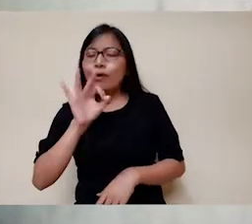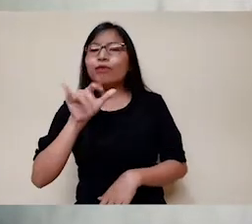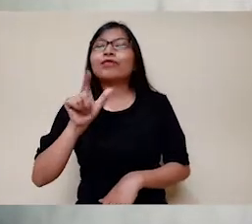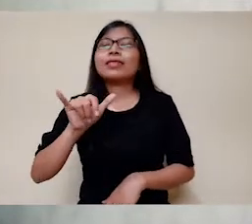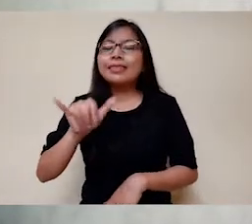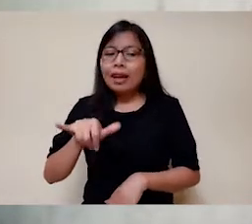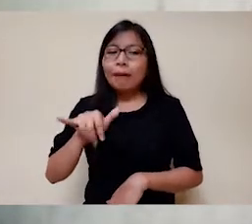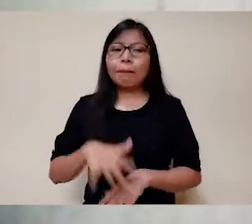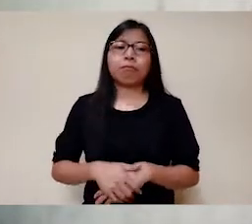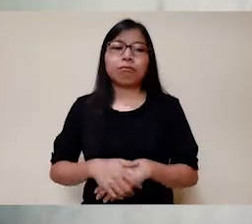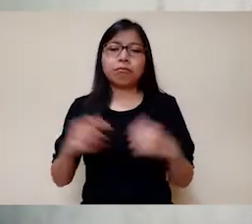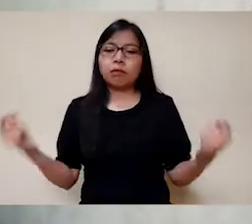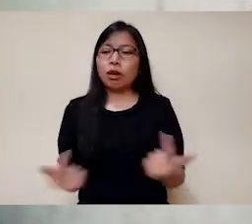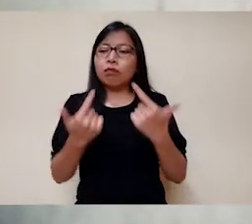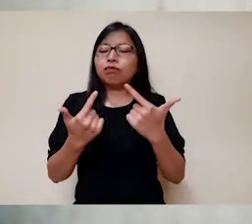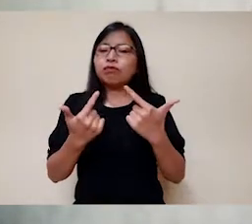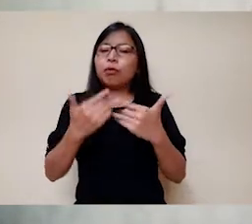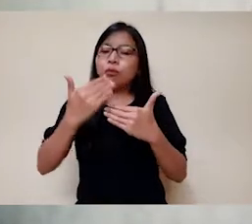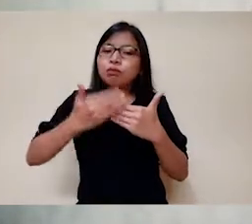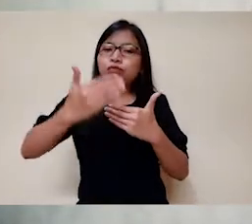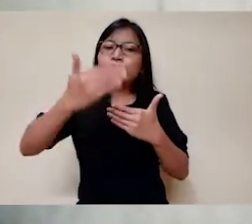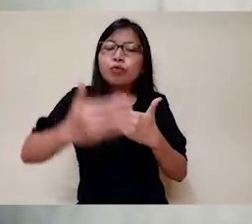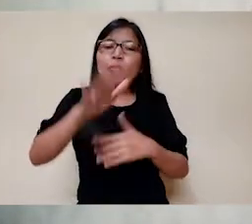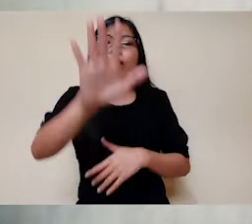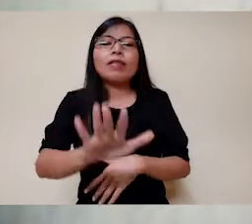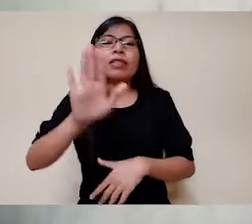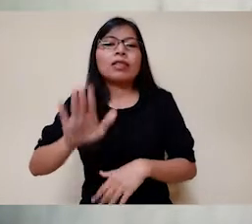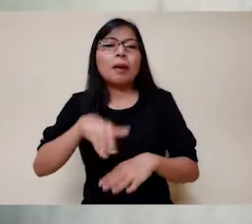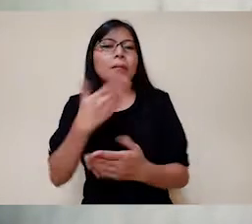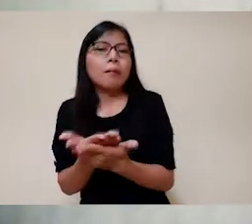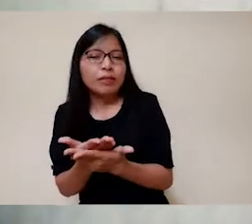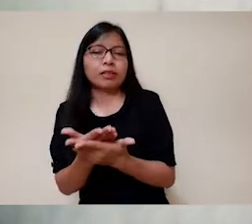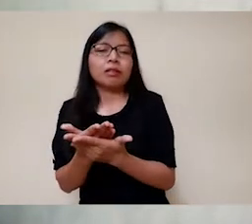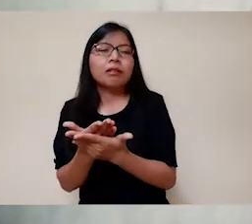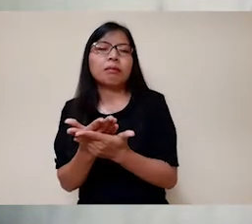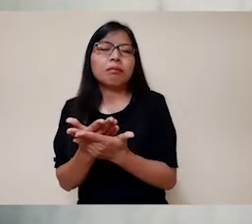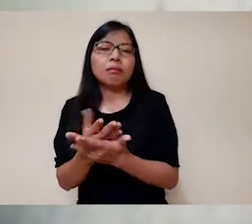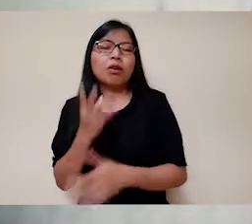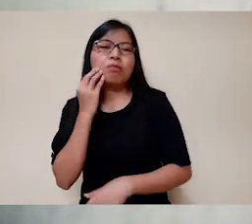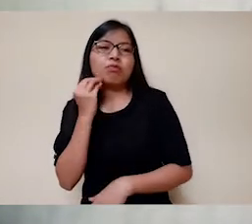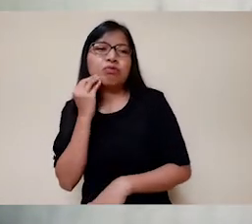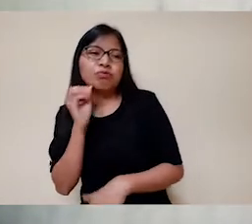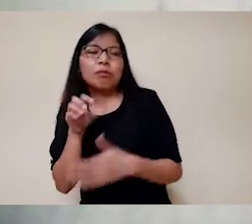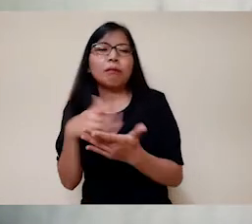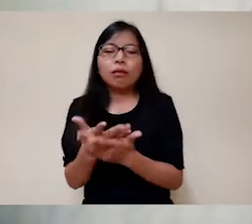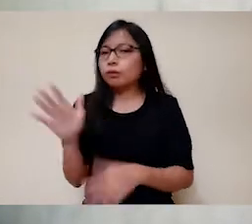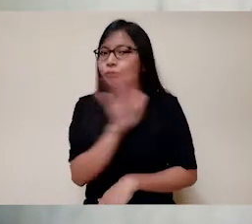sekedar menunggu kapan kematian datang. Hidup bukan cuma sekedar menghabiskan waktu dan usia, tetapi hidup artinya